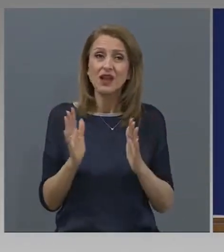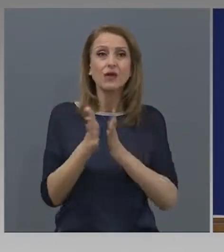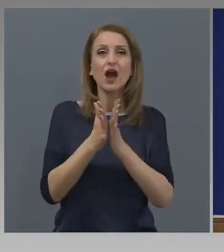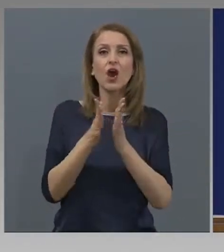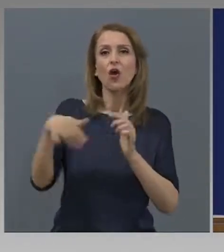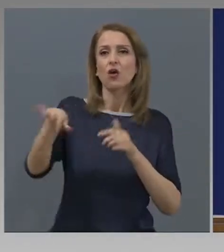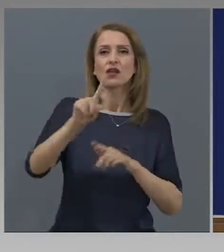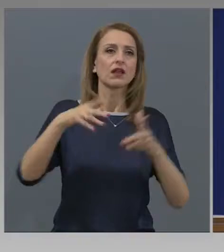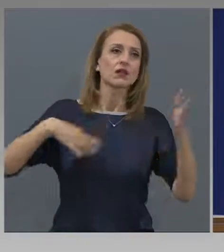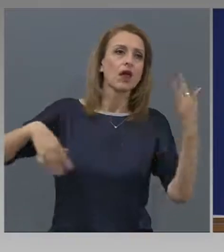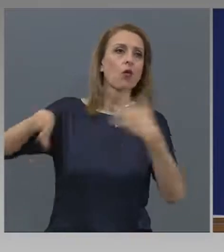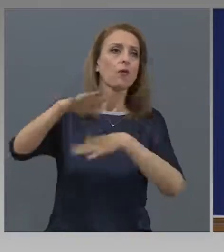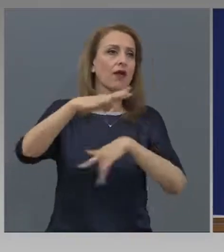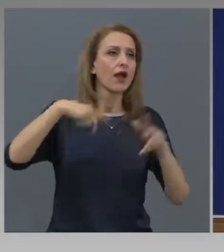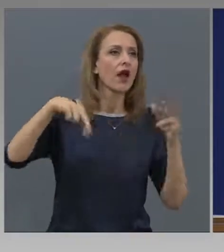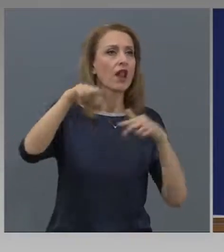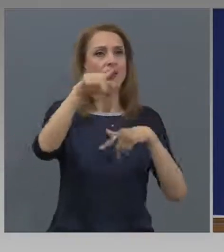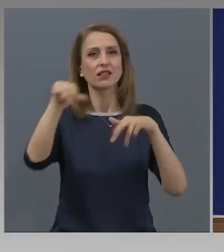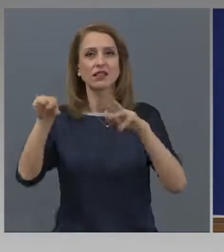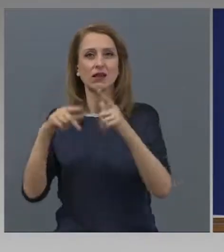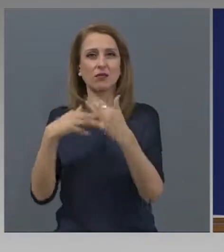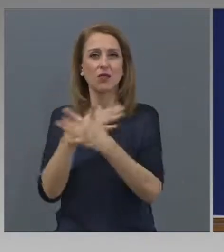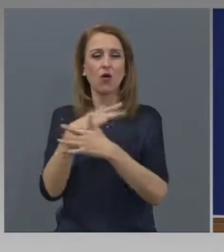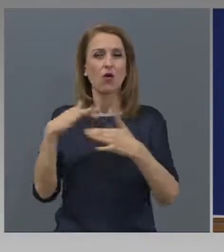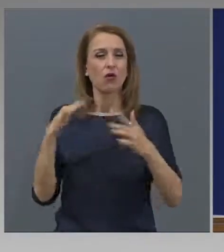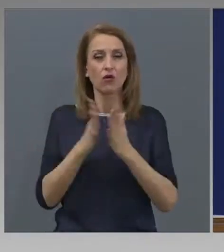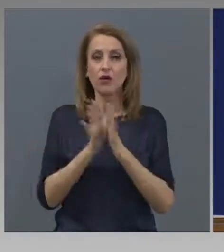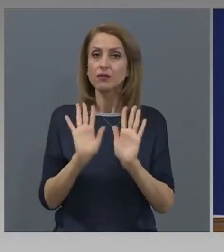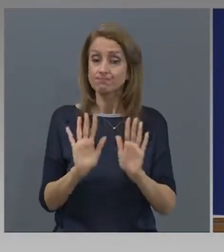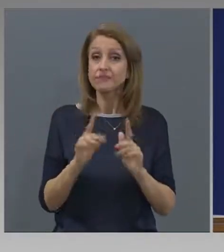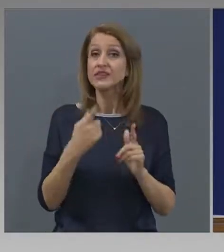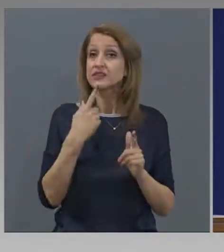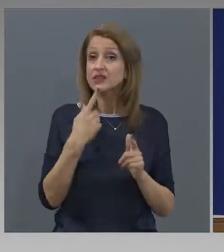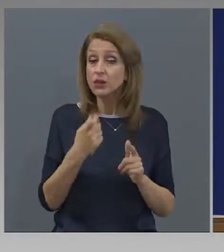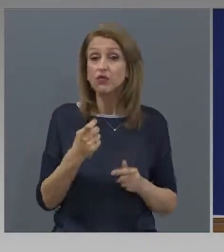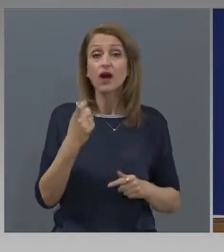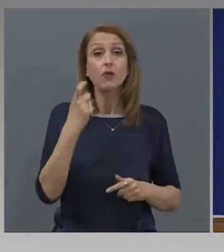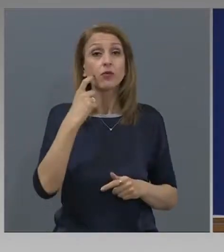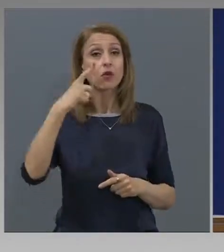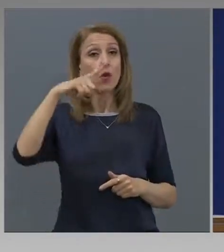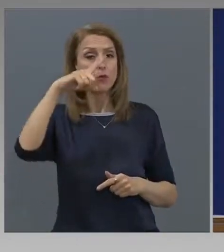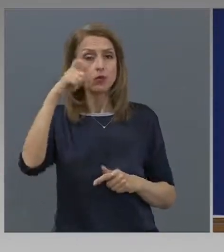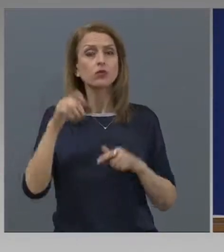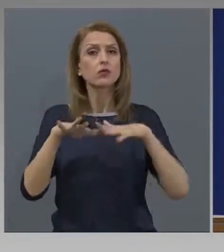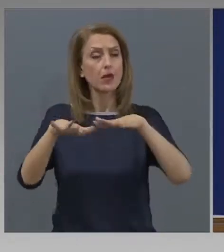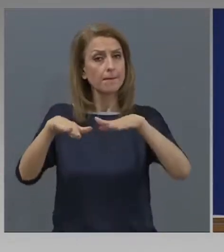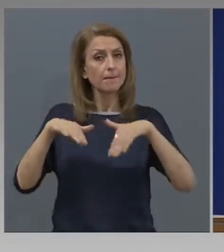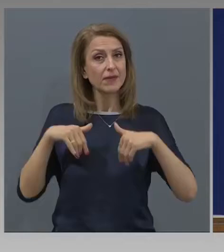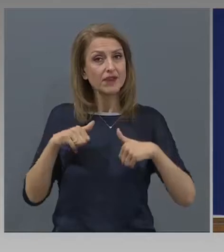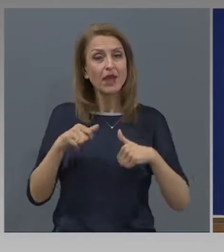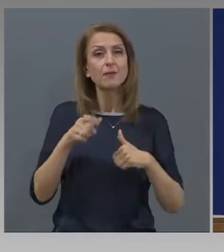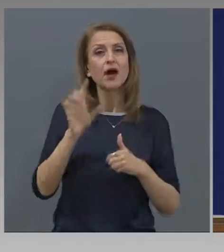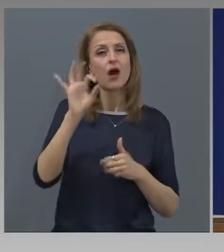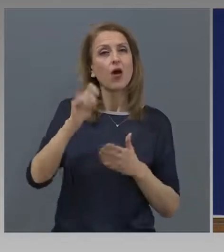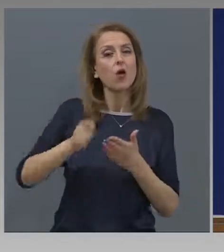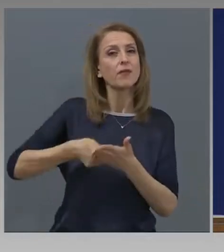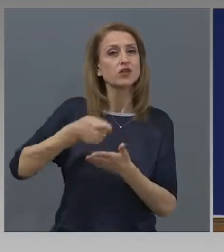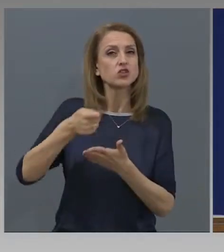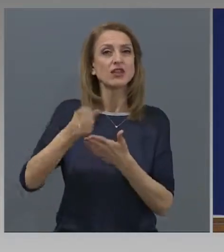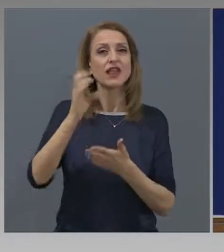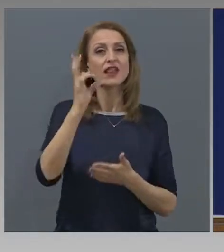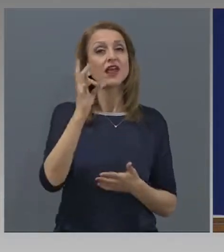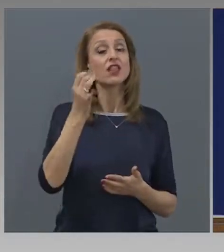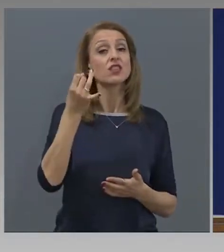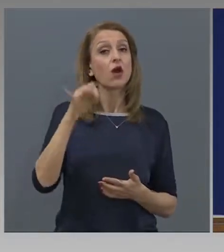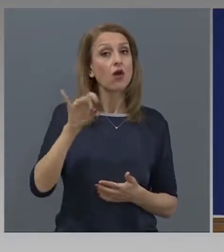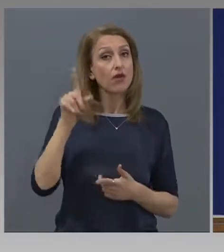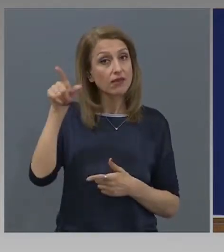обикалят по различни институции, в момента в Бюрата по труда се приемат и също заявленията за обещетение към НОИ, така